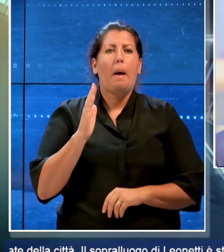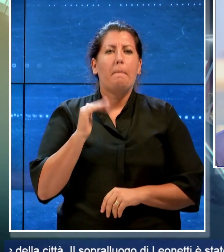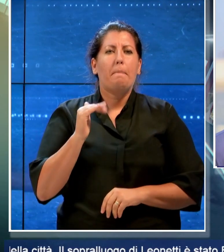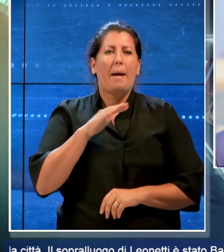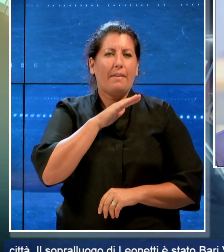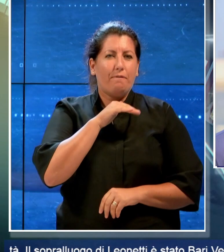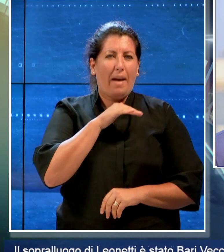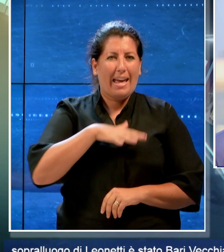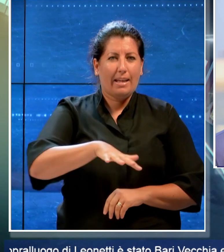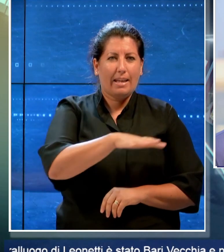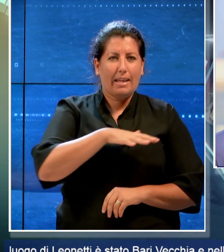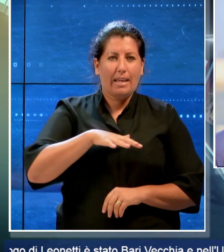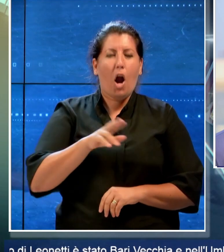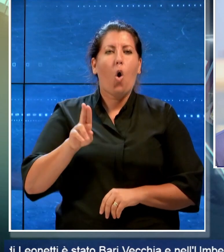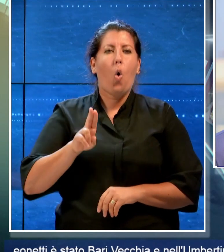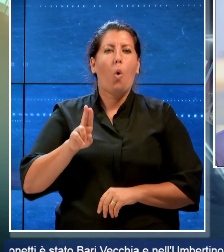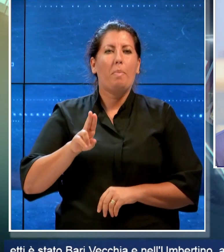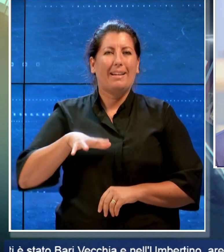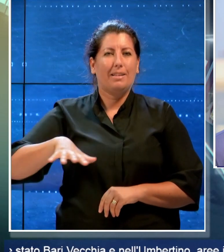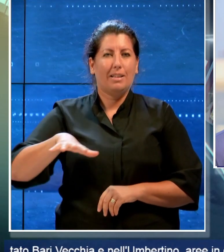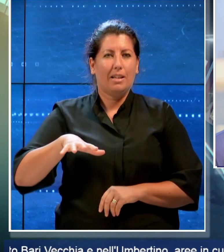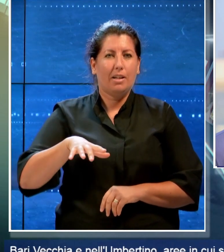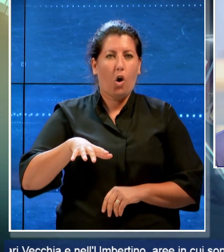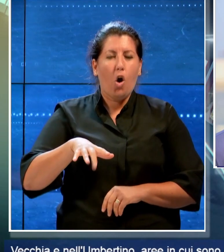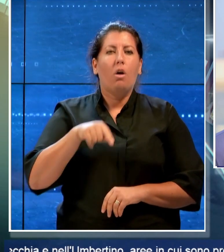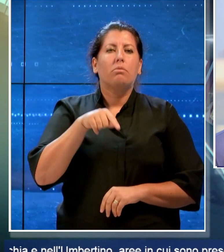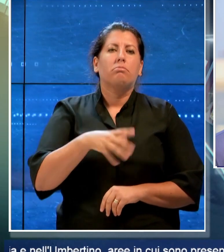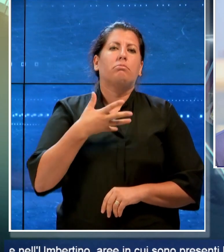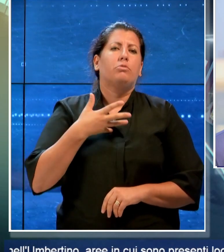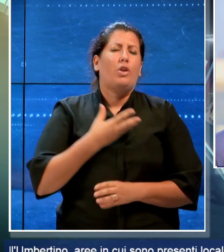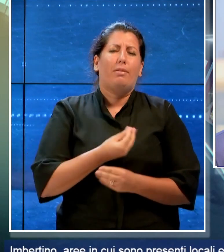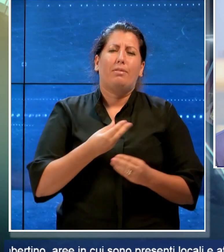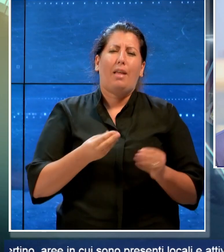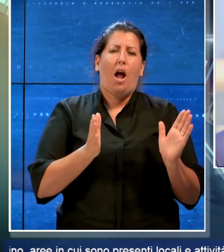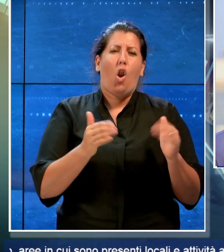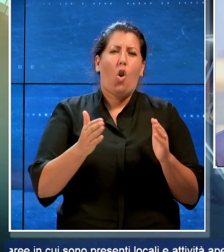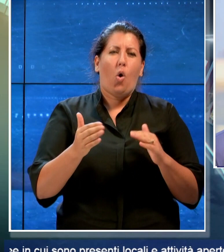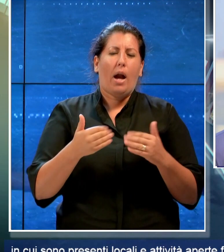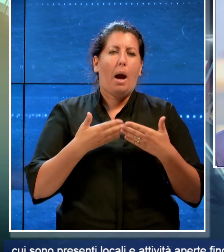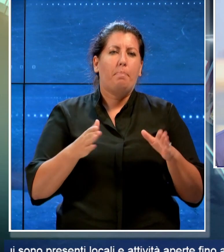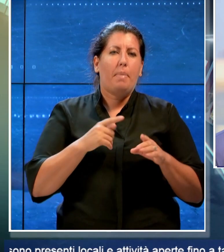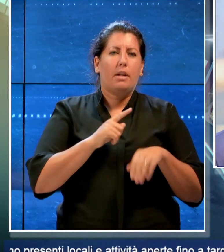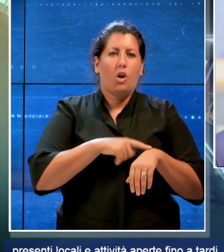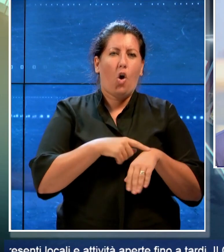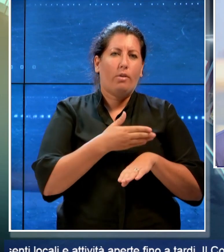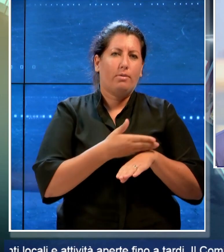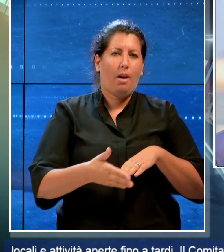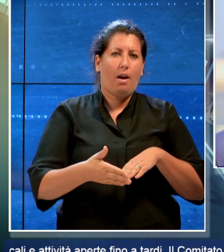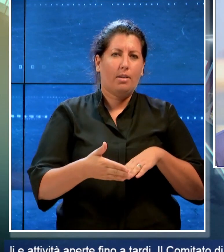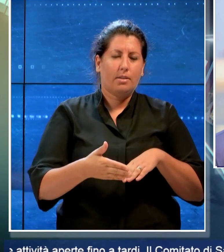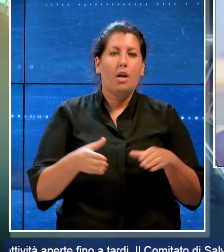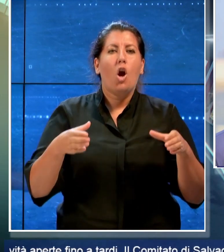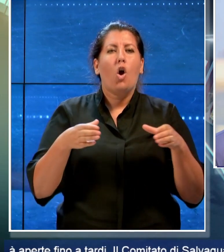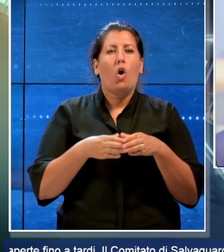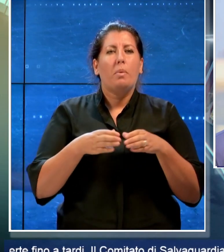'Umbertino, aree in cui sono presenti locali e attività aperte fino a tardi. Il comitato di